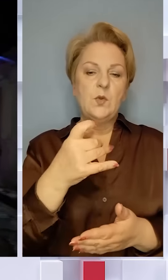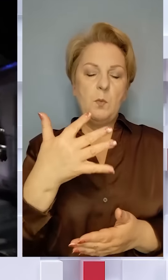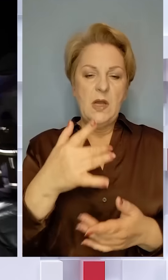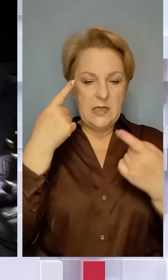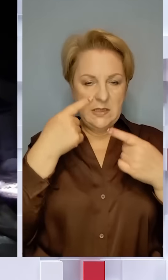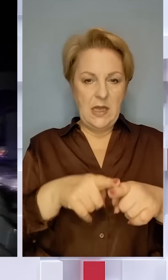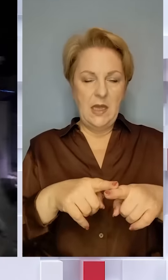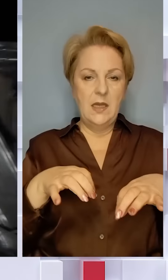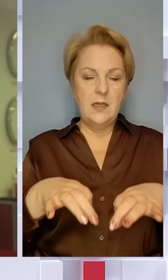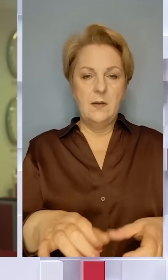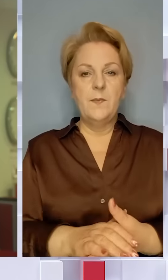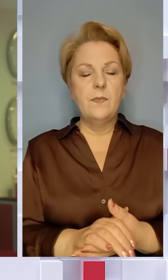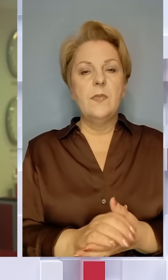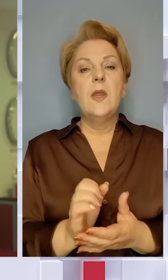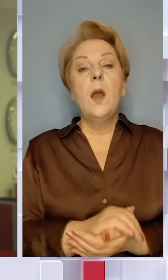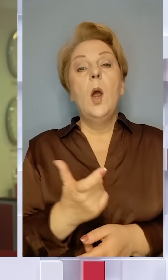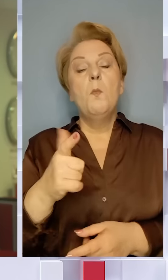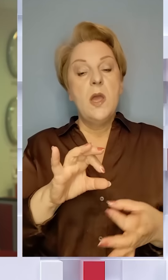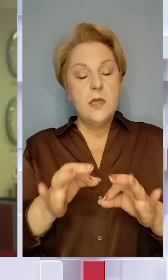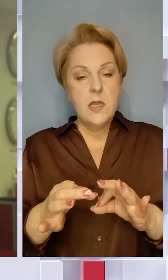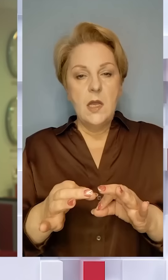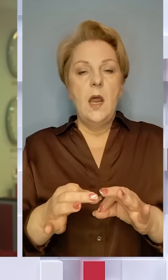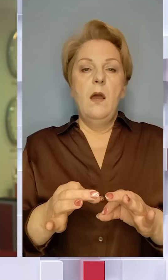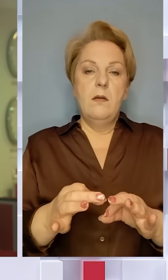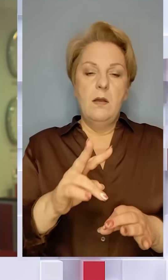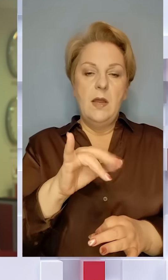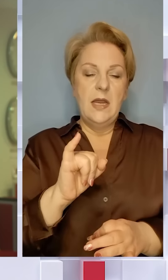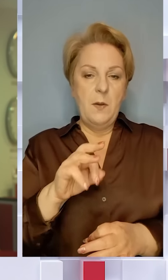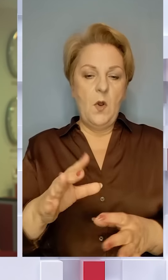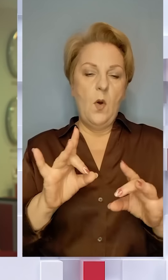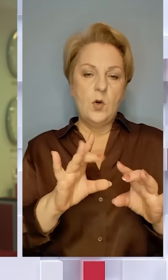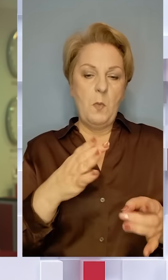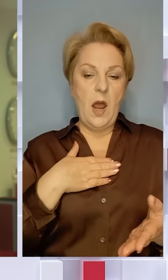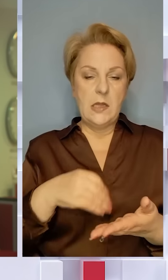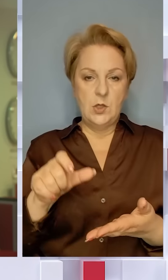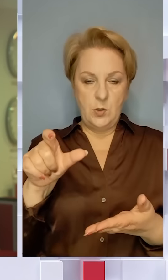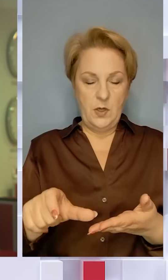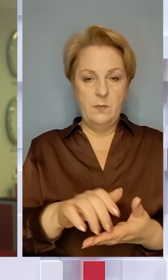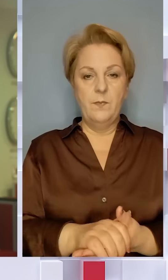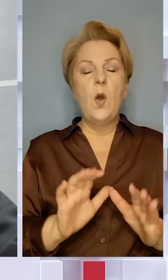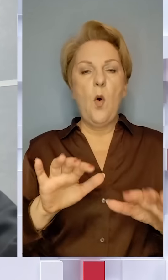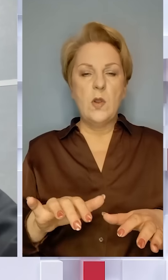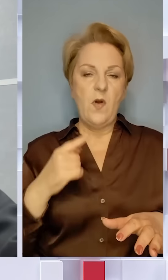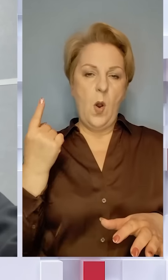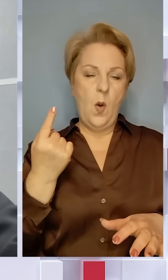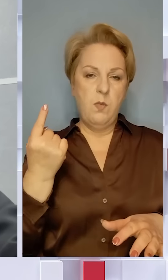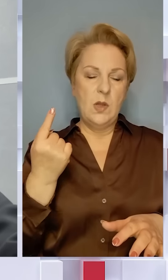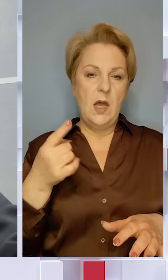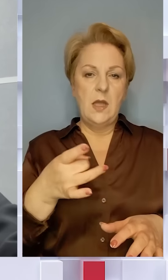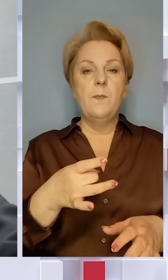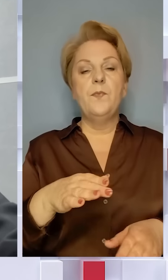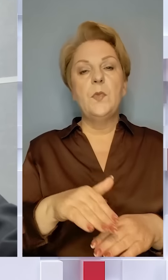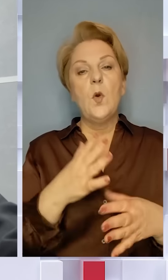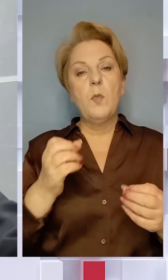техніки. І більше деталей Віталій Кім розповів кореспонденція ТСН Карині Вакарєвій. Добрий день, пане